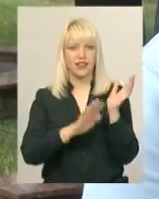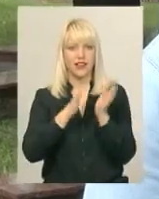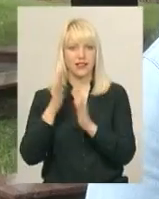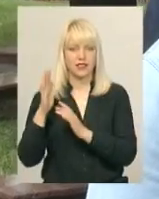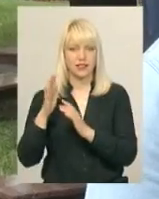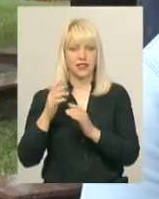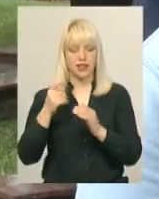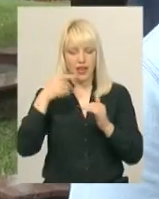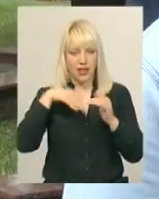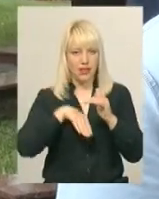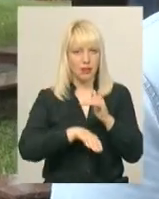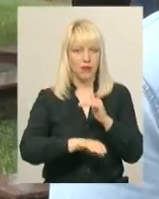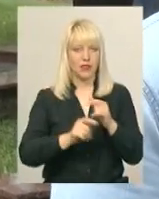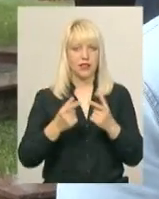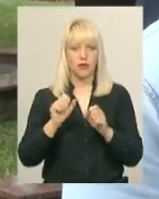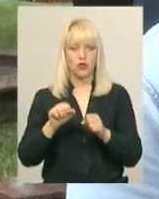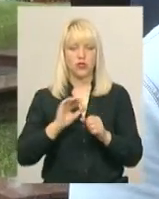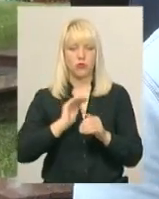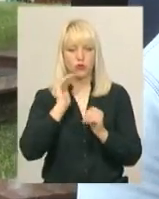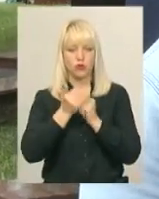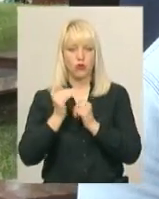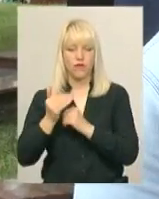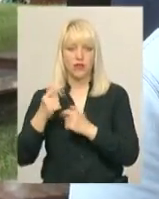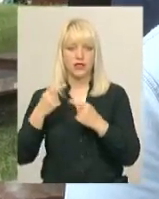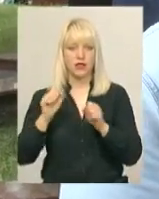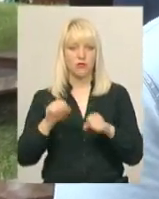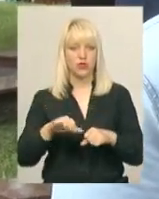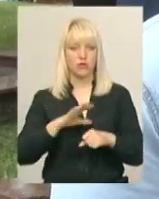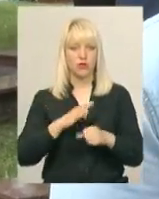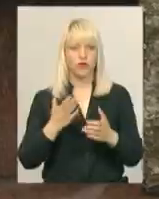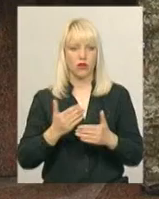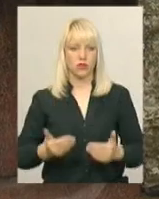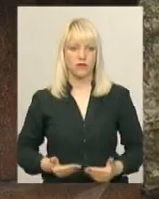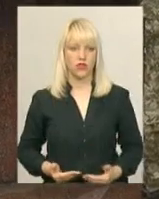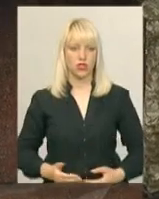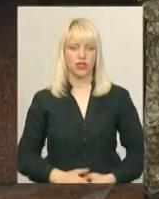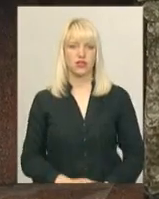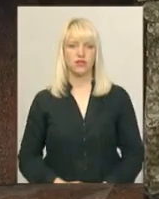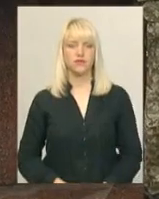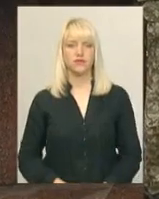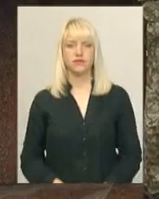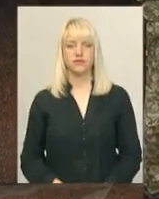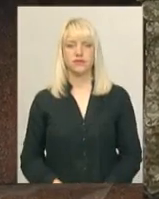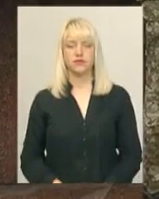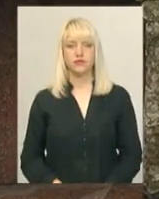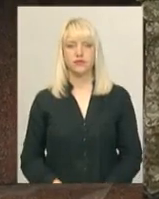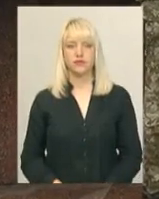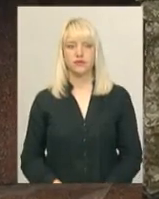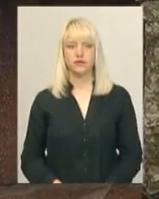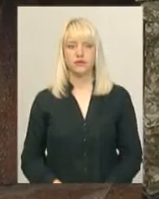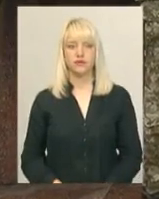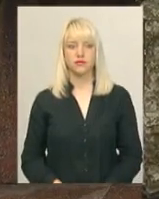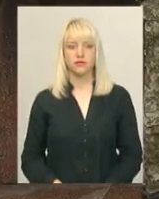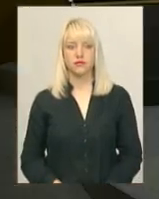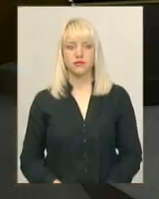глибинки, там, де можна було сховатися, там, де можна було якось вижити. Дарина Денисенко, Віктор Кривий. Новини Поділля. Центр.